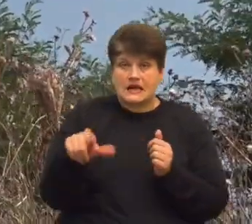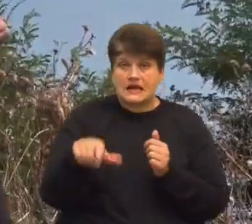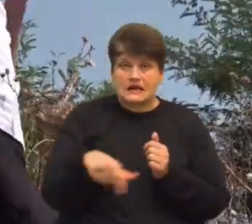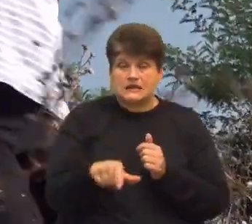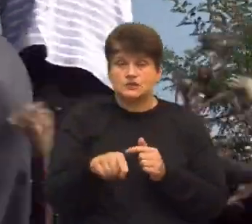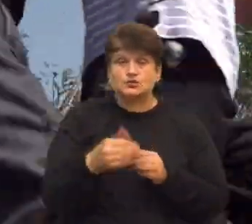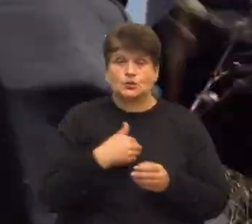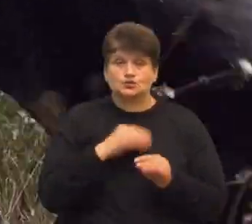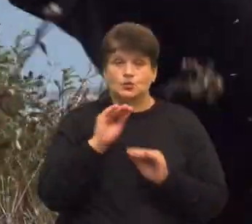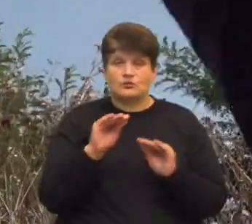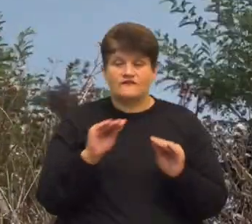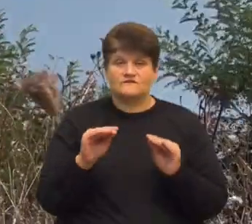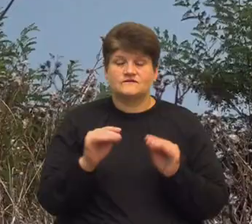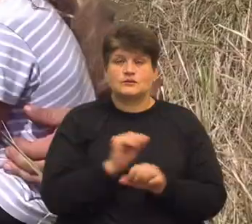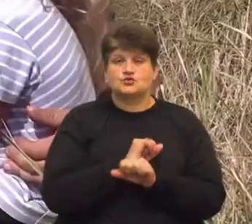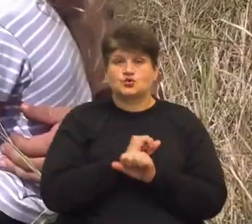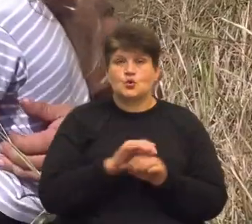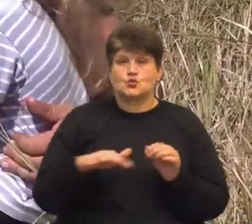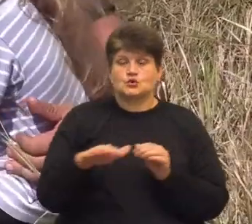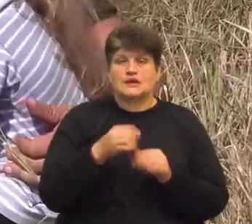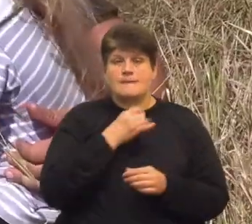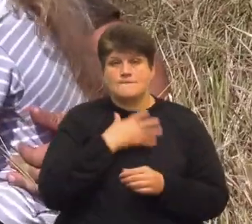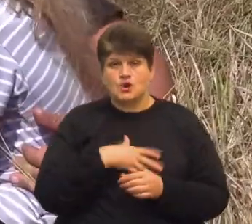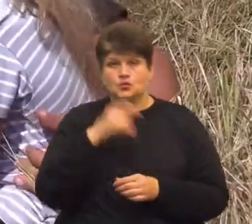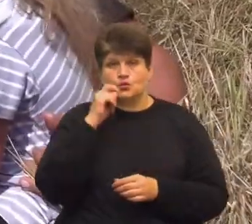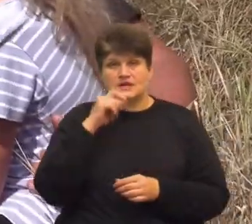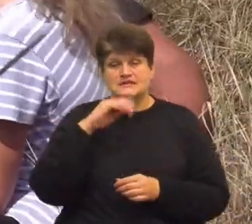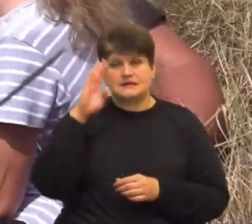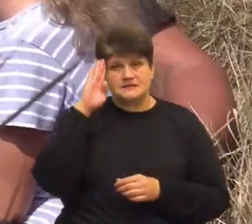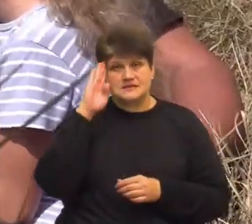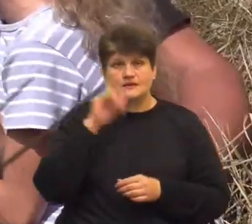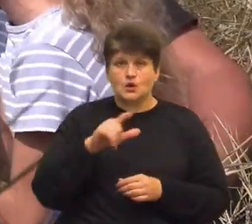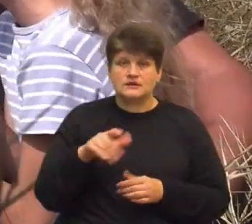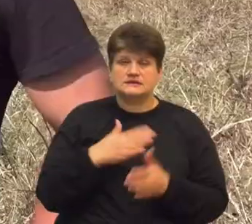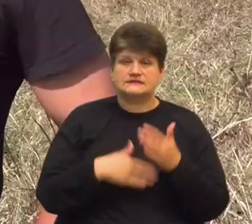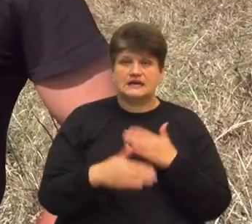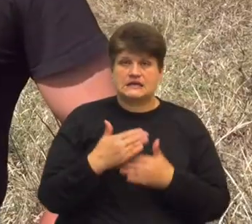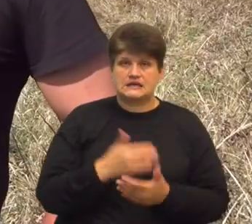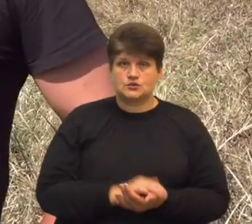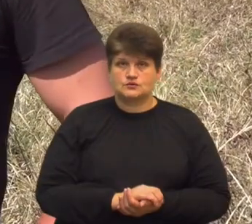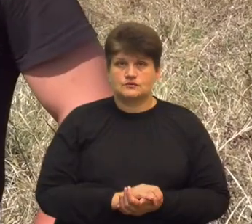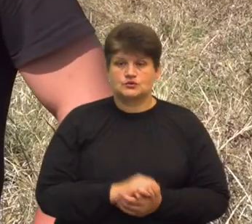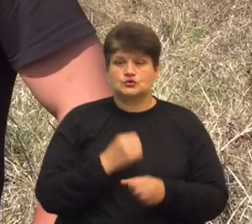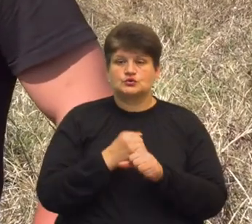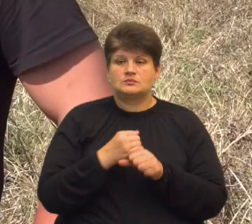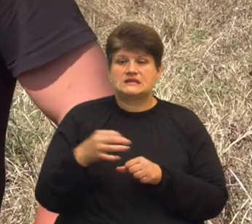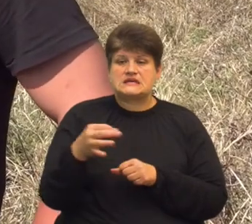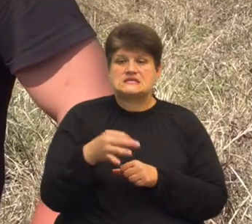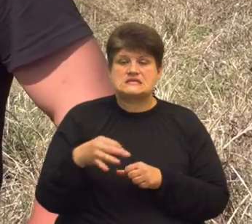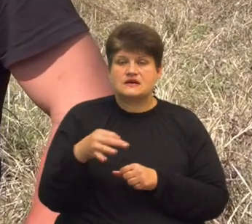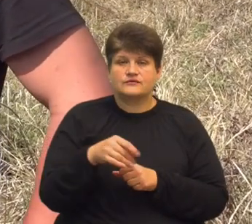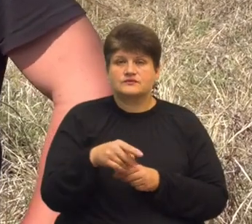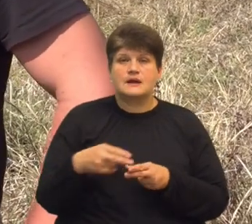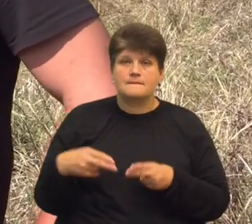хочуть облаштувати відпочинкову зону для поранених українських бійців і людей з інвалідністю. Зробити ставок для того, щоб вони